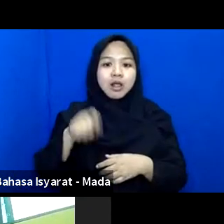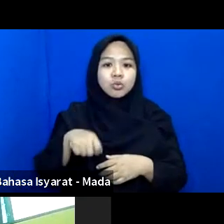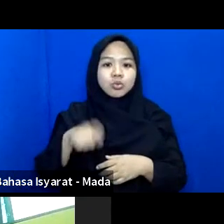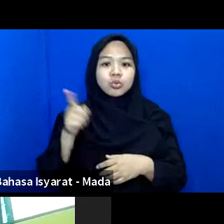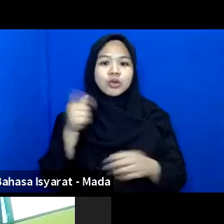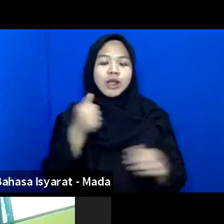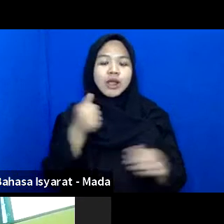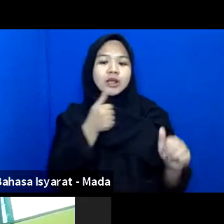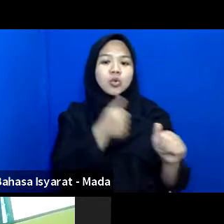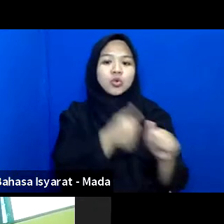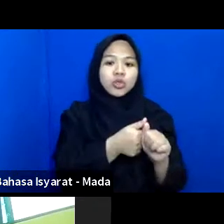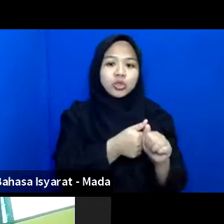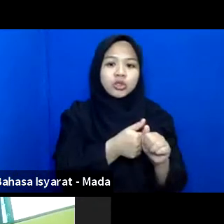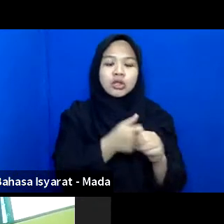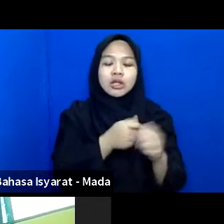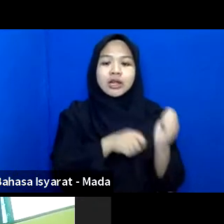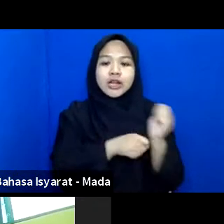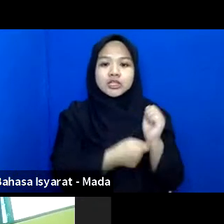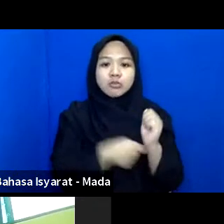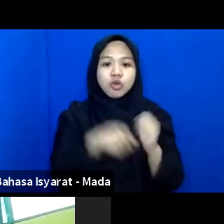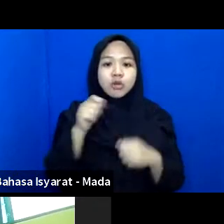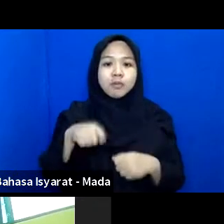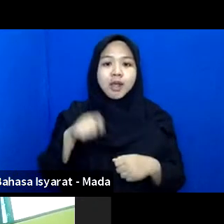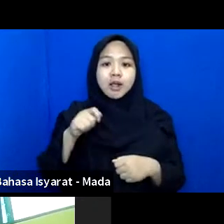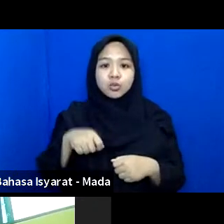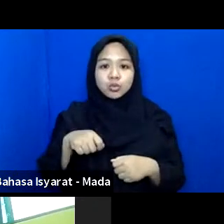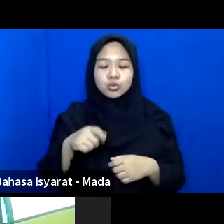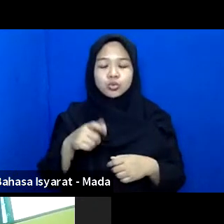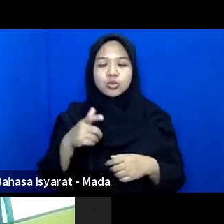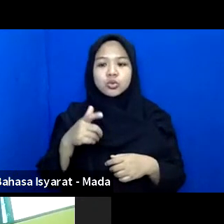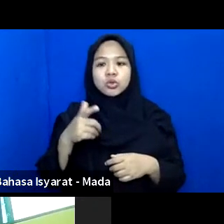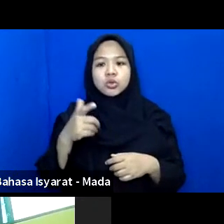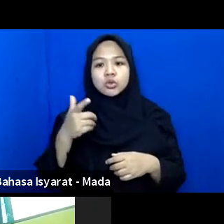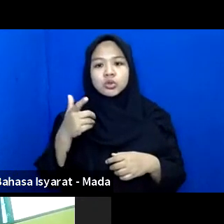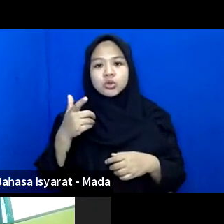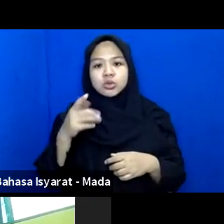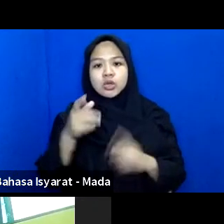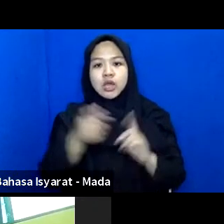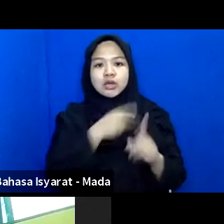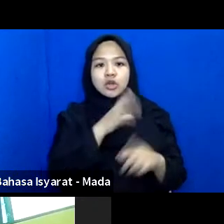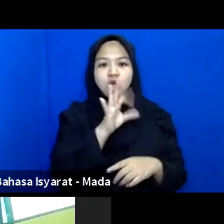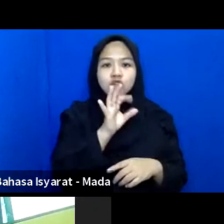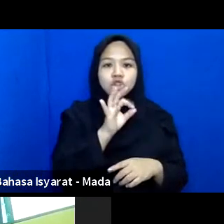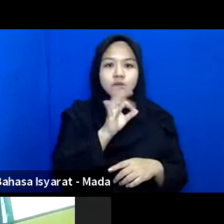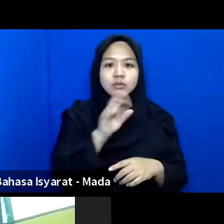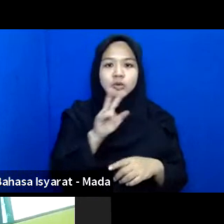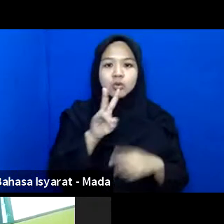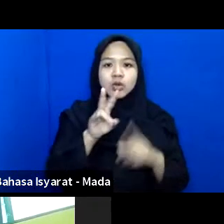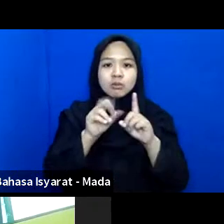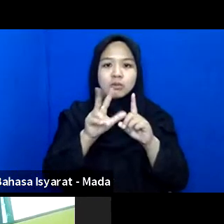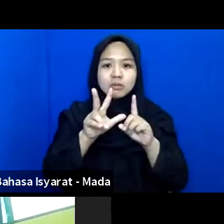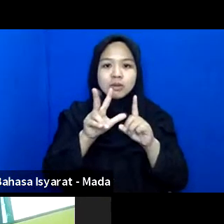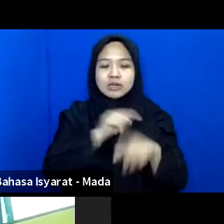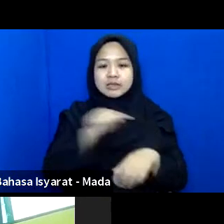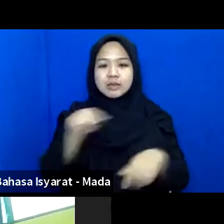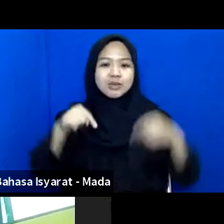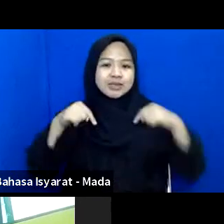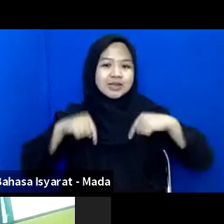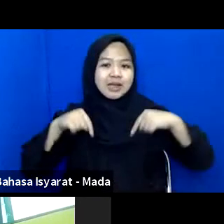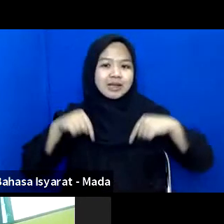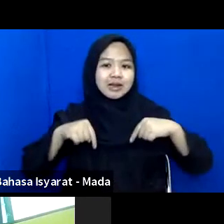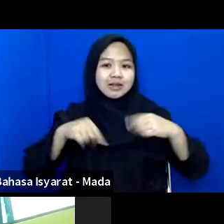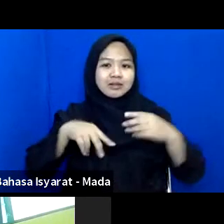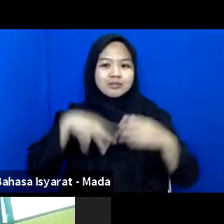Ikut Respon Palu Sejak Oktober 2018 Sampai Sekarang